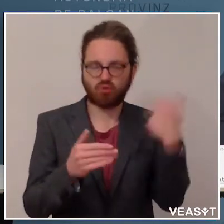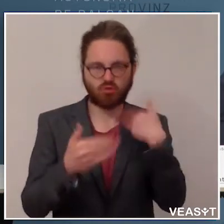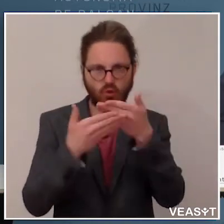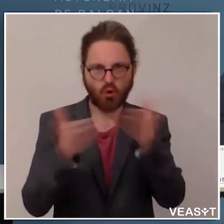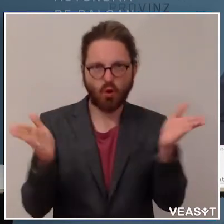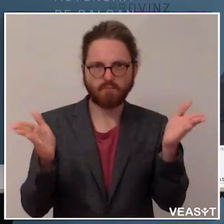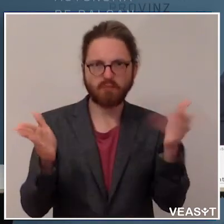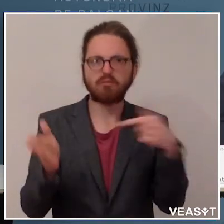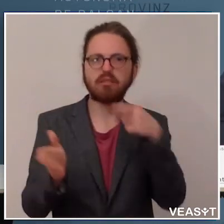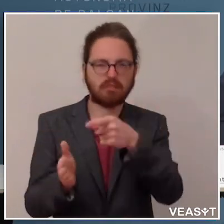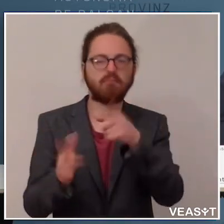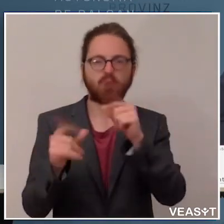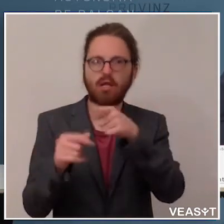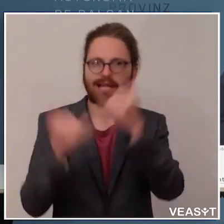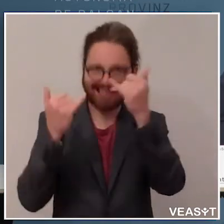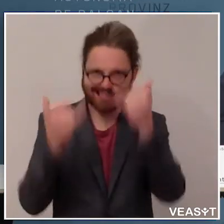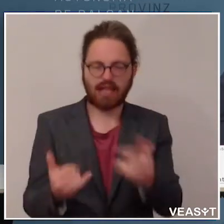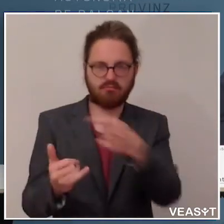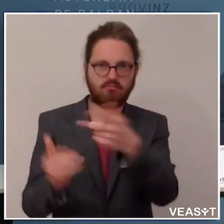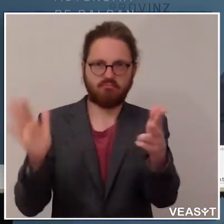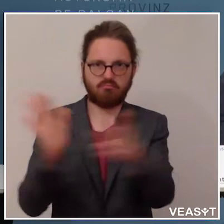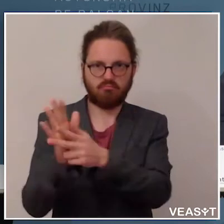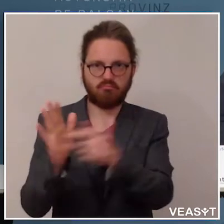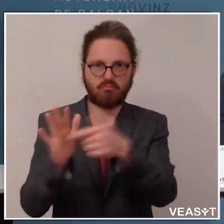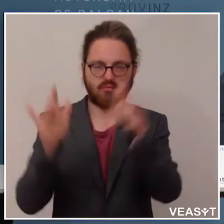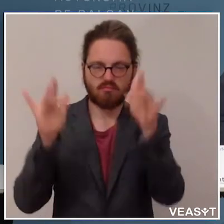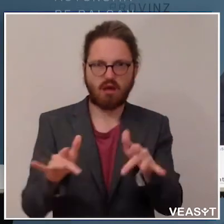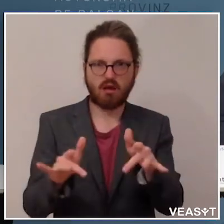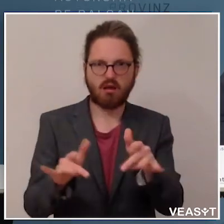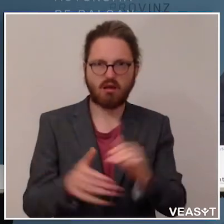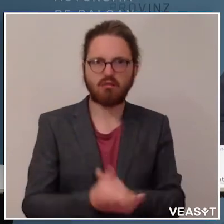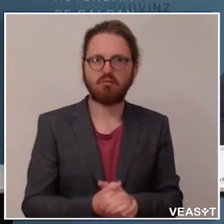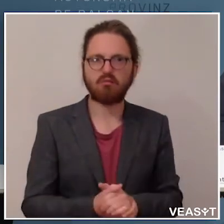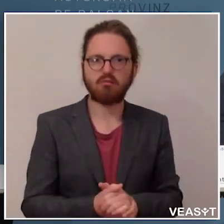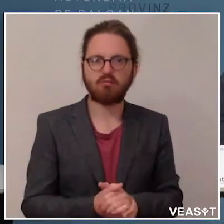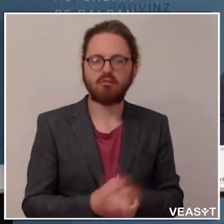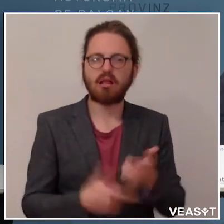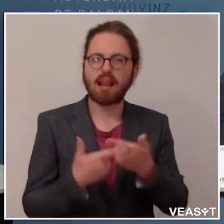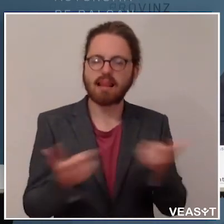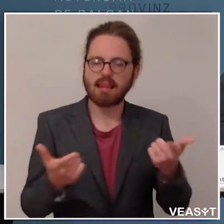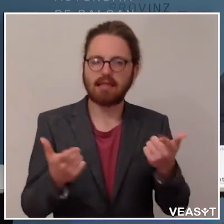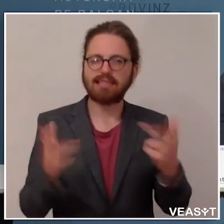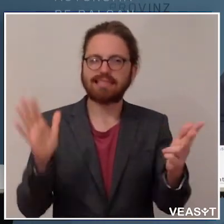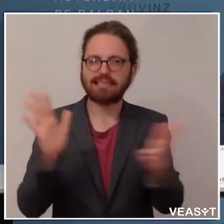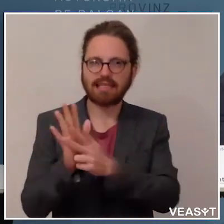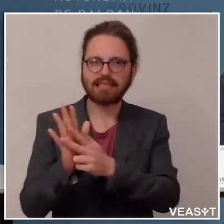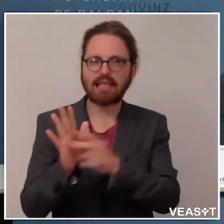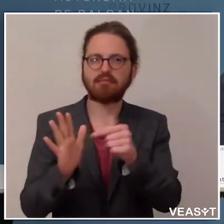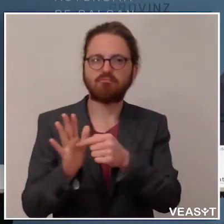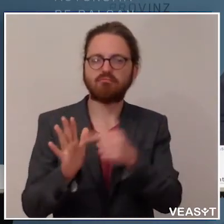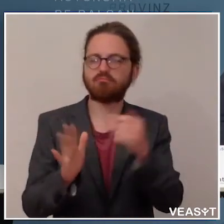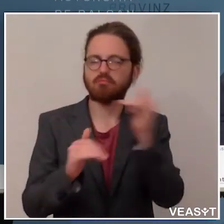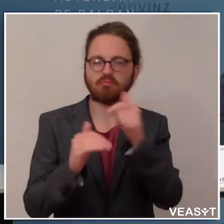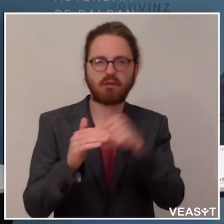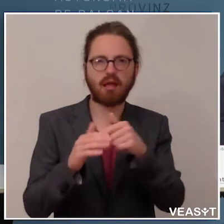ist, in Kraft getreten ist und seine volle Gültigkeit entfaltet. Ein Landesgesetz steht in der Hierarchie der